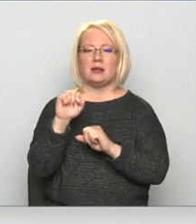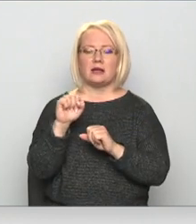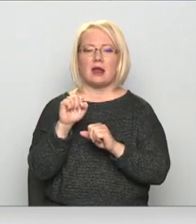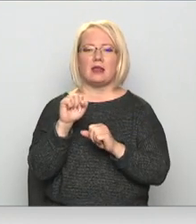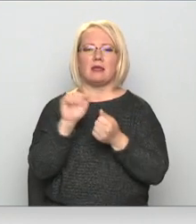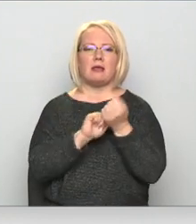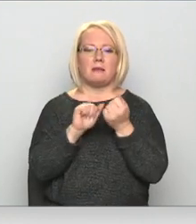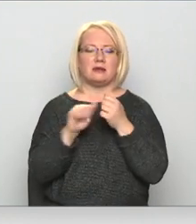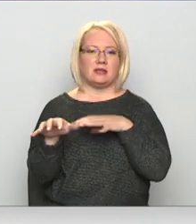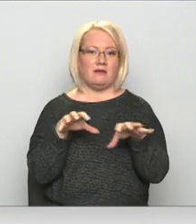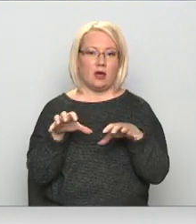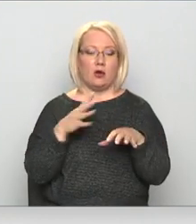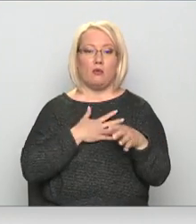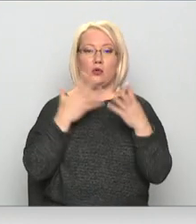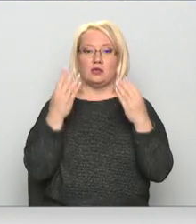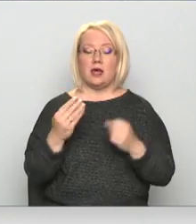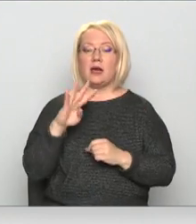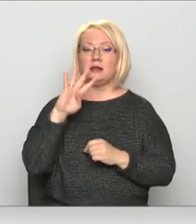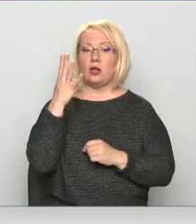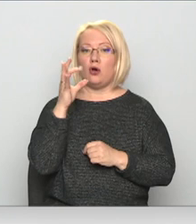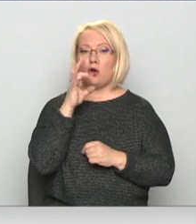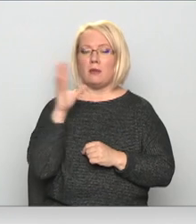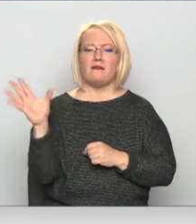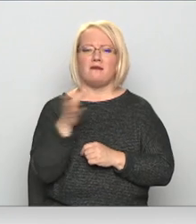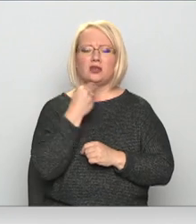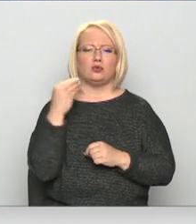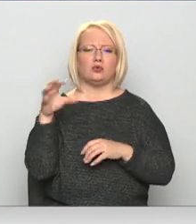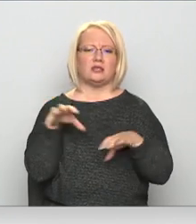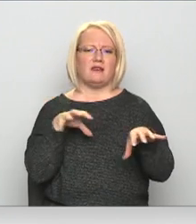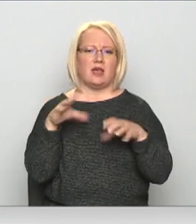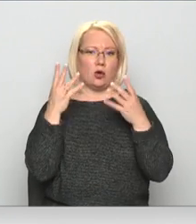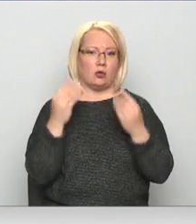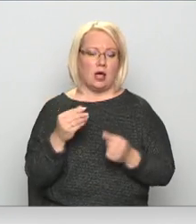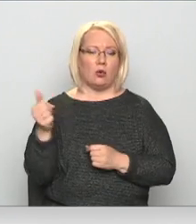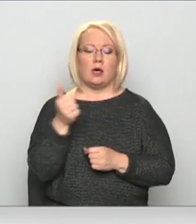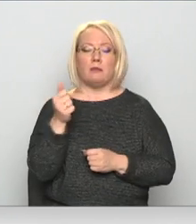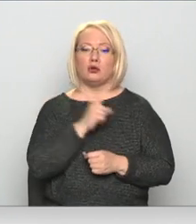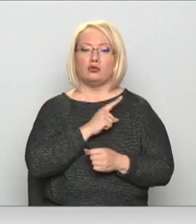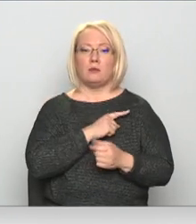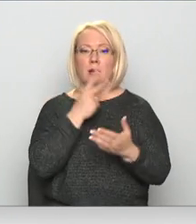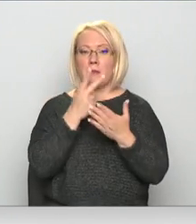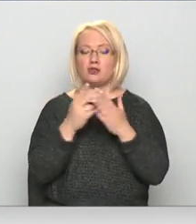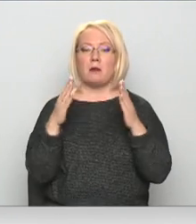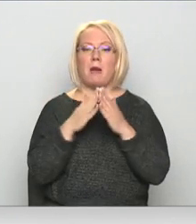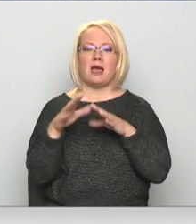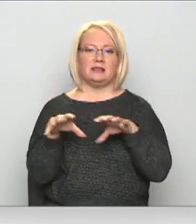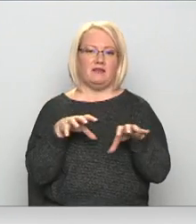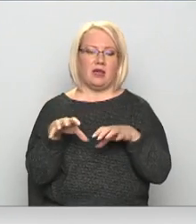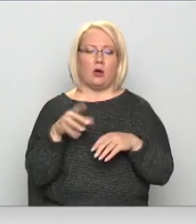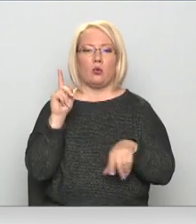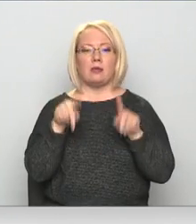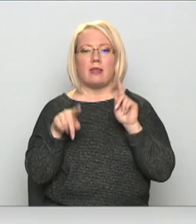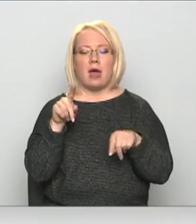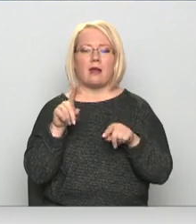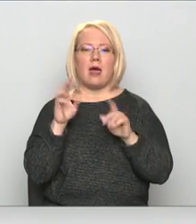sugas. Mūsdienās, 4. oktobris, kļuvis par visu dzīvnieku dienu, īpaši uzmanību pievēršotiešam aizdzīvniekiem, kuri nereti